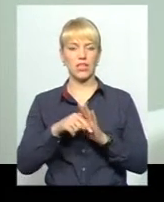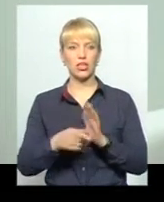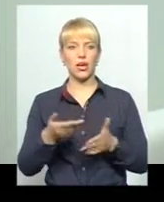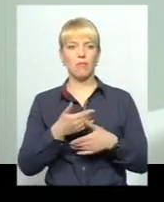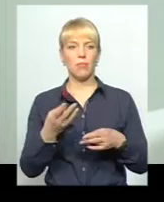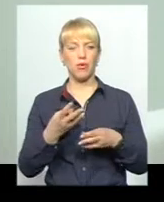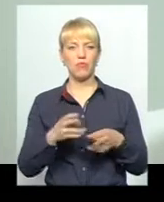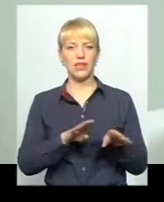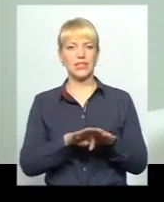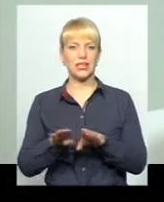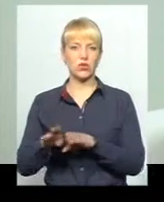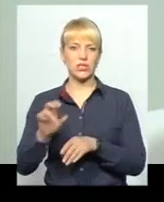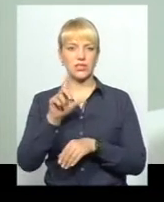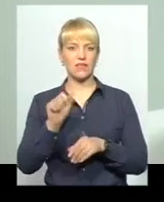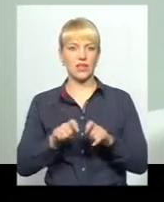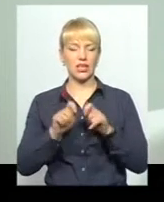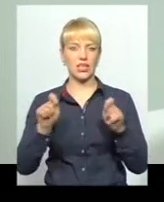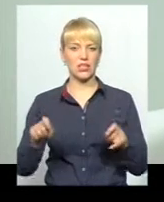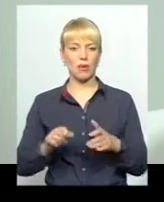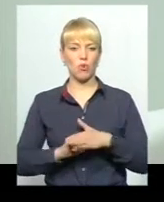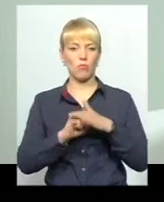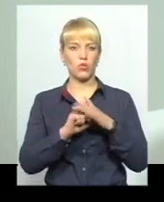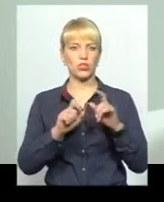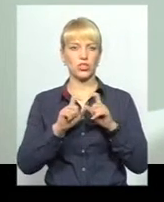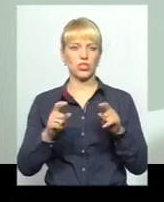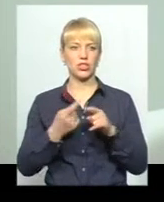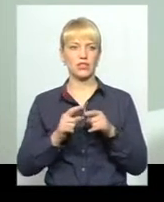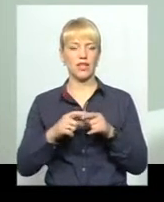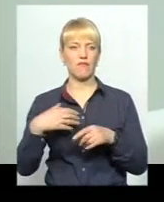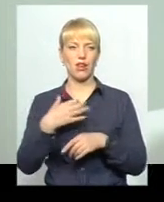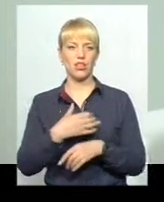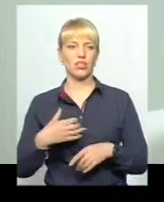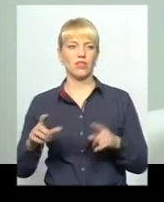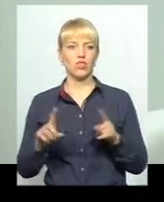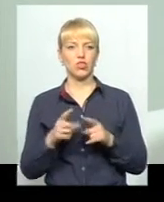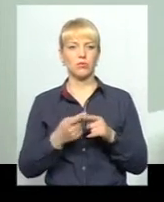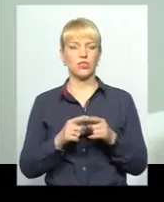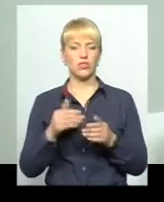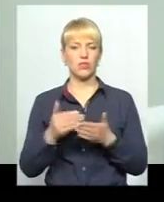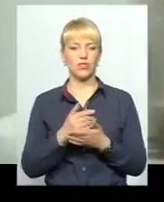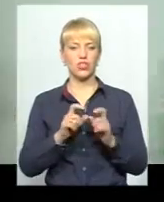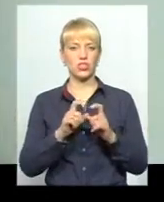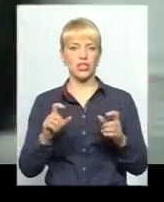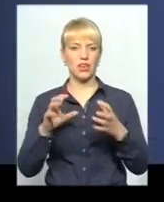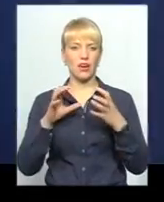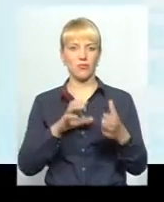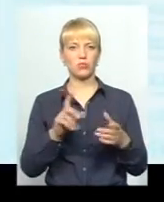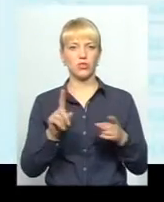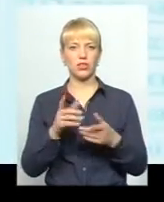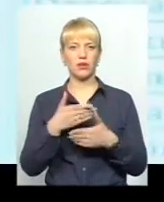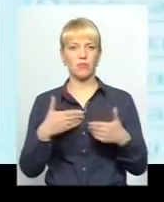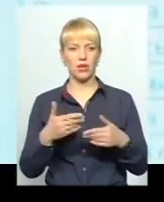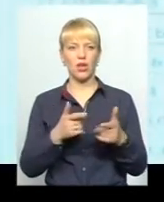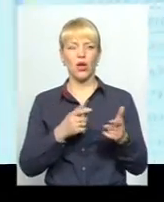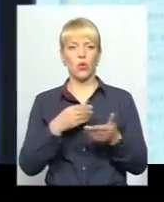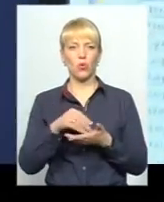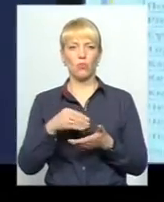синхронізувати з відкриттям опорних шкіл. Це надзвичайно важливо, щоб ці нові шкільні автобуси, які ми купуємо, не